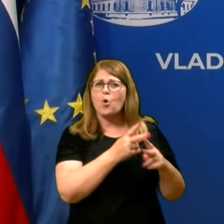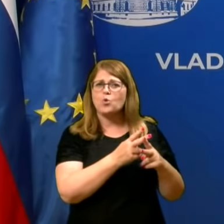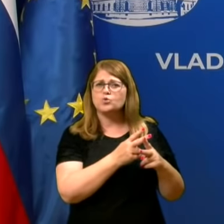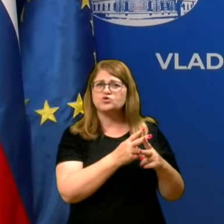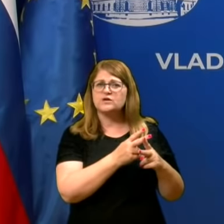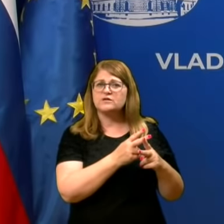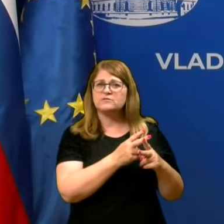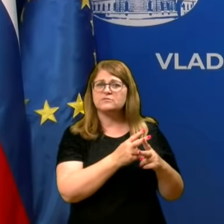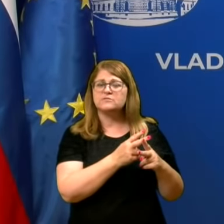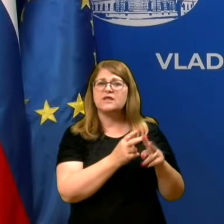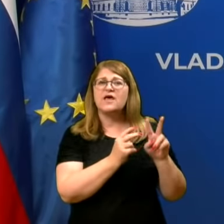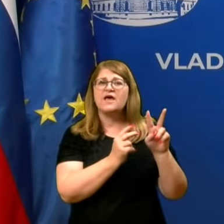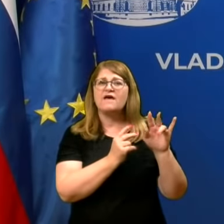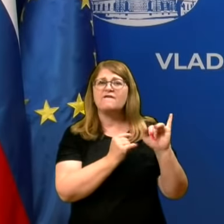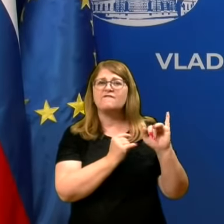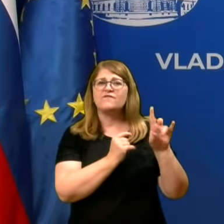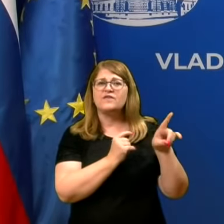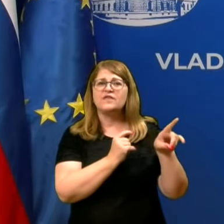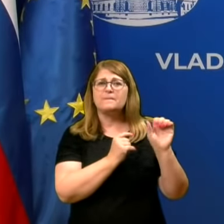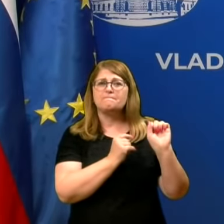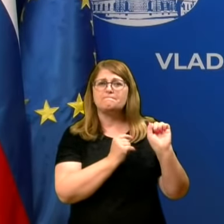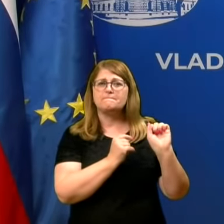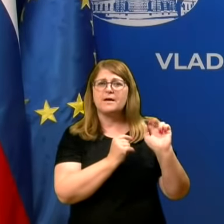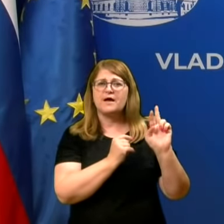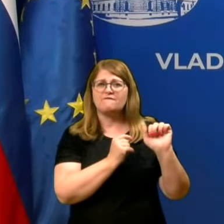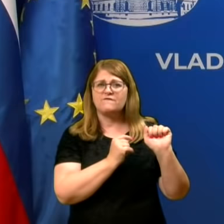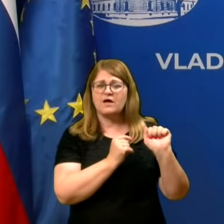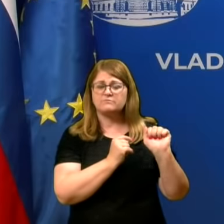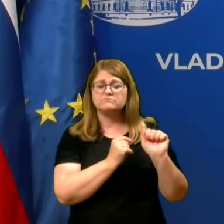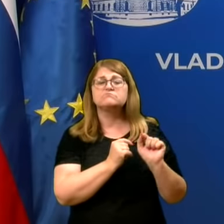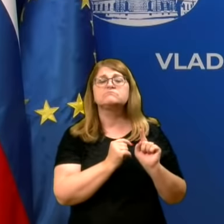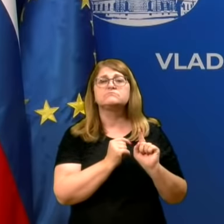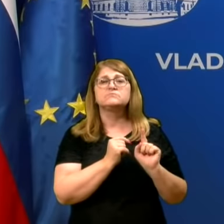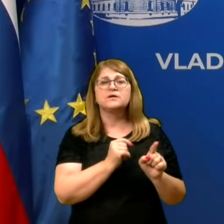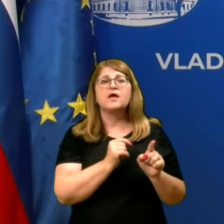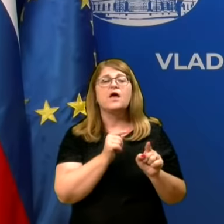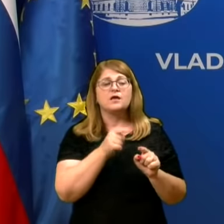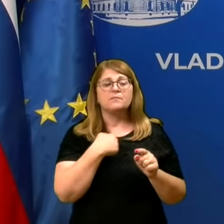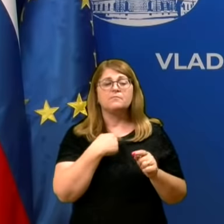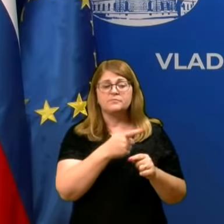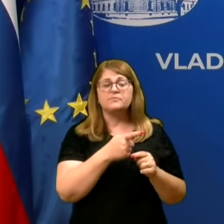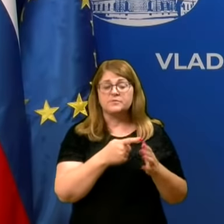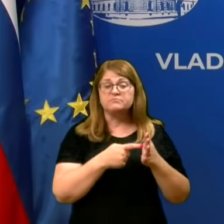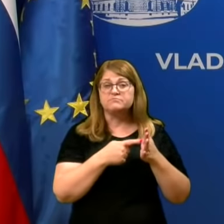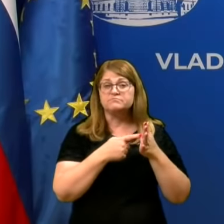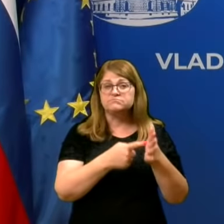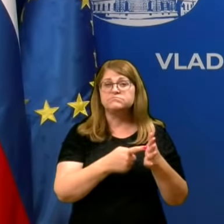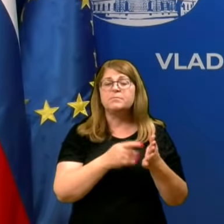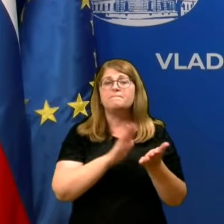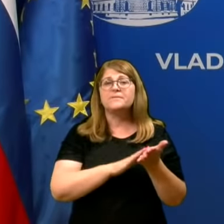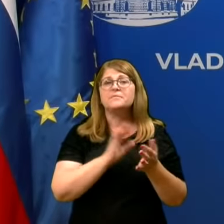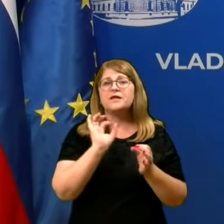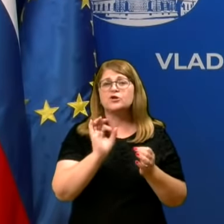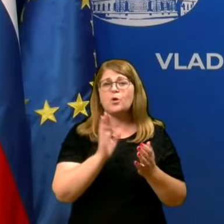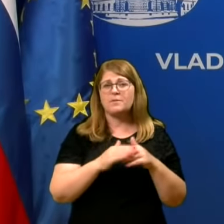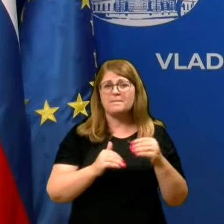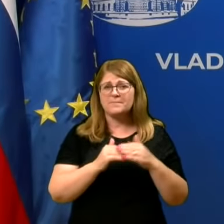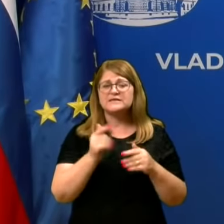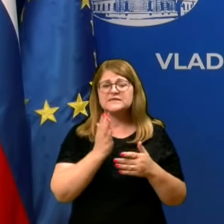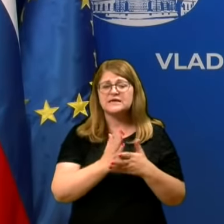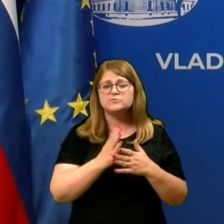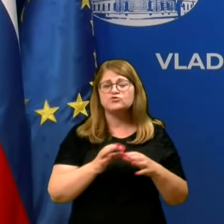na Vipalskem in tukaj bi pravzaprav ponovu stvari neke dobre prakse, ki smo jih že spoznali v prvem valu, kako